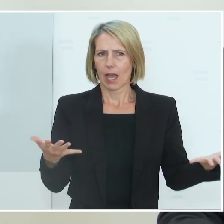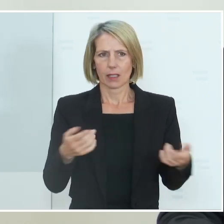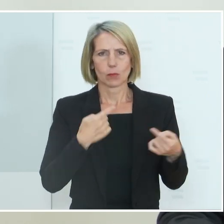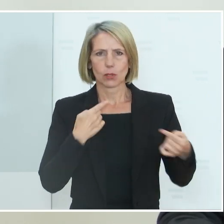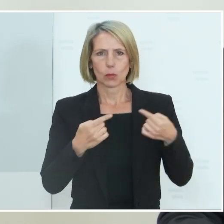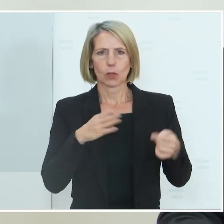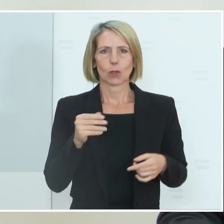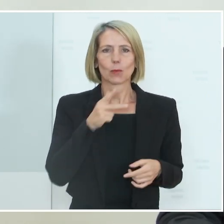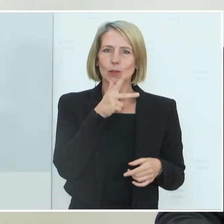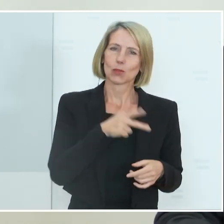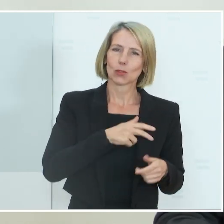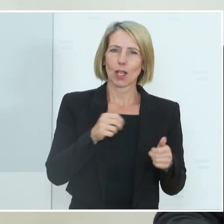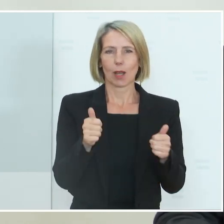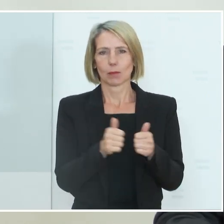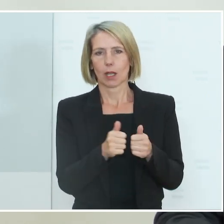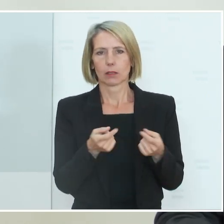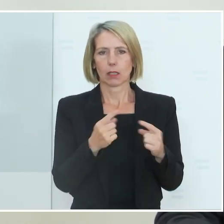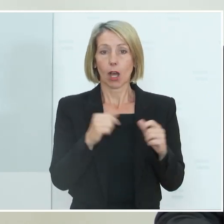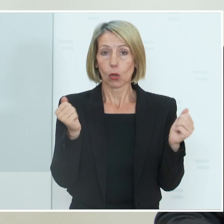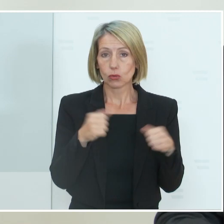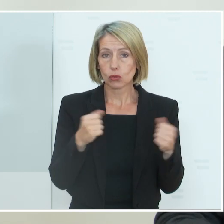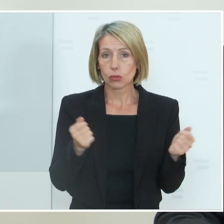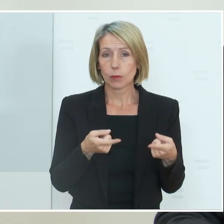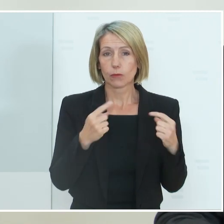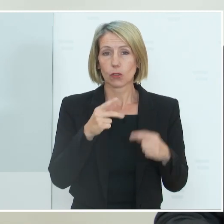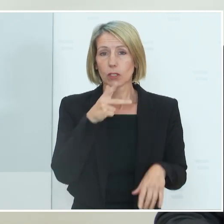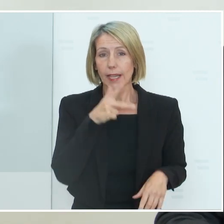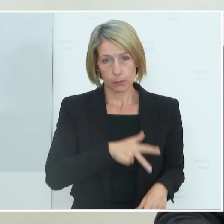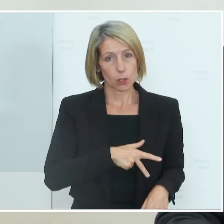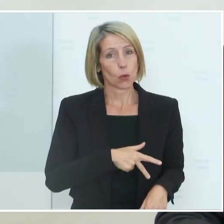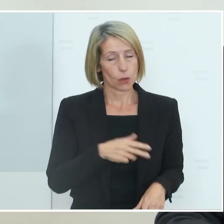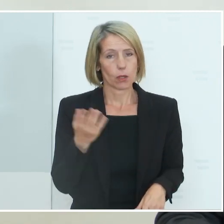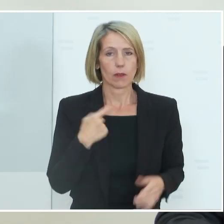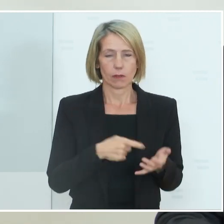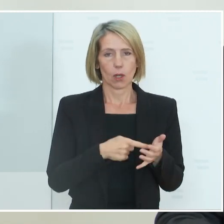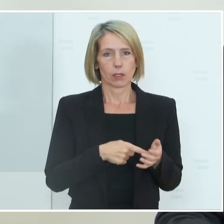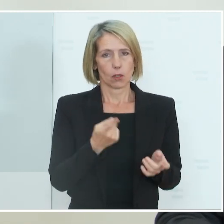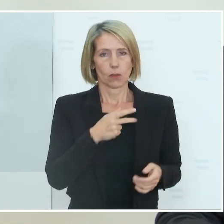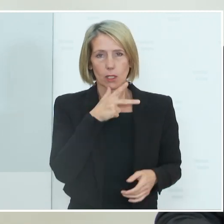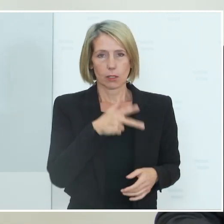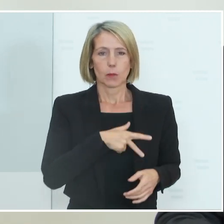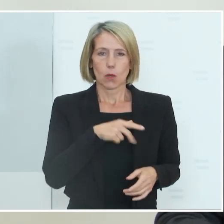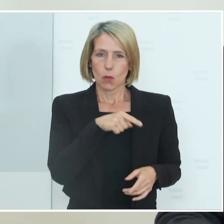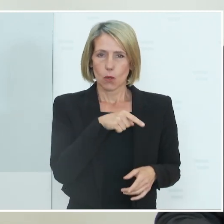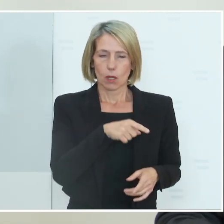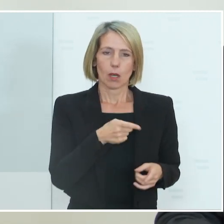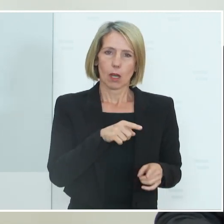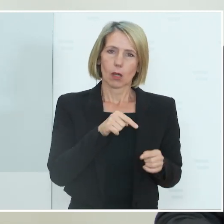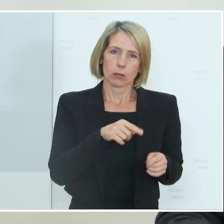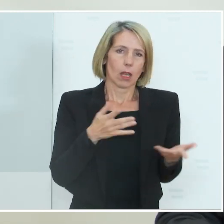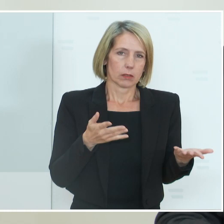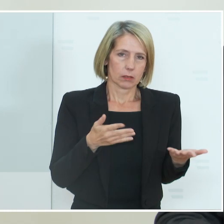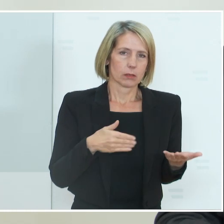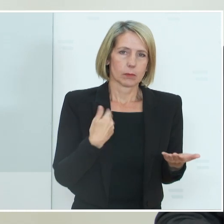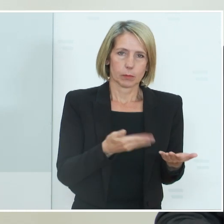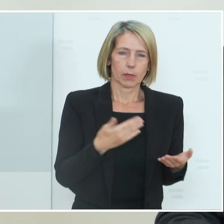den Sozialpartnern. Es hat dann eine Zustimmung auch der SPÖ. Das war auch eine Forderung der SPÖ durchaus. Auch das wird zu